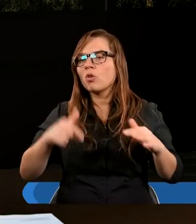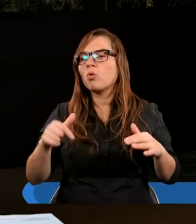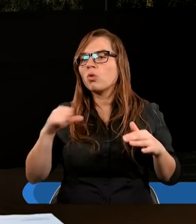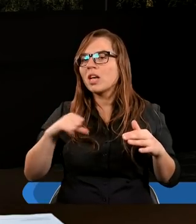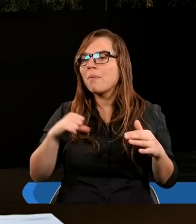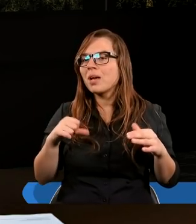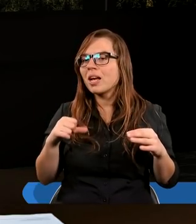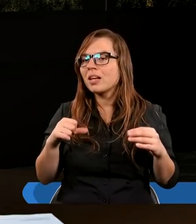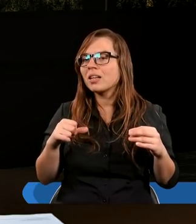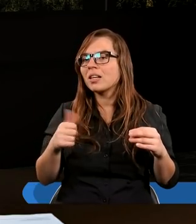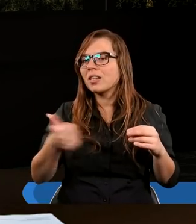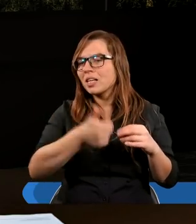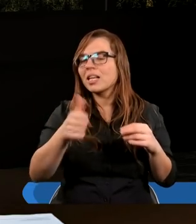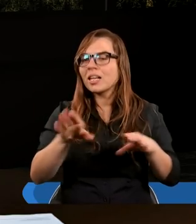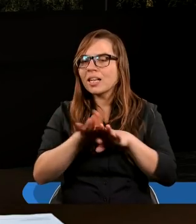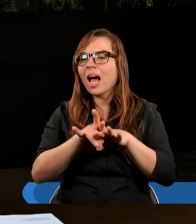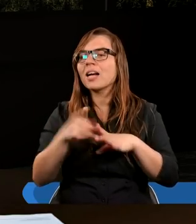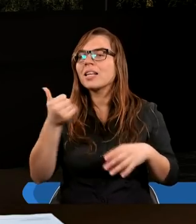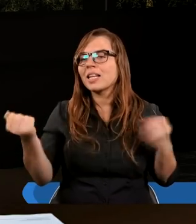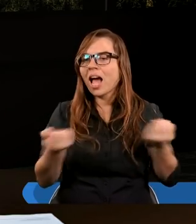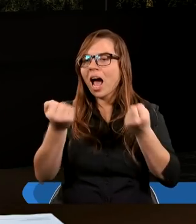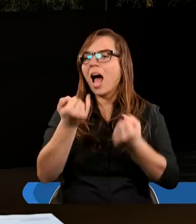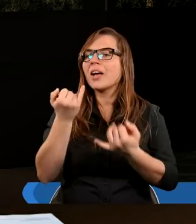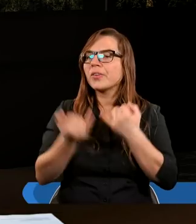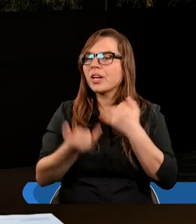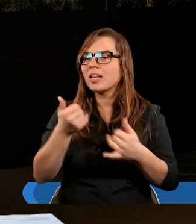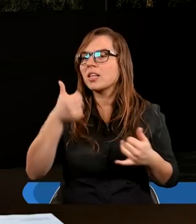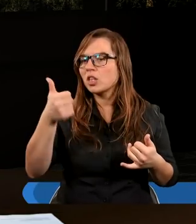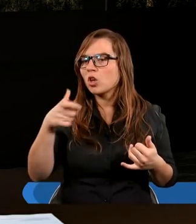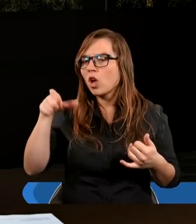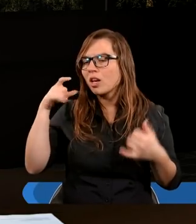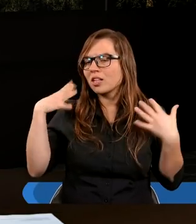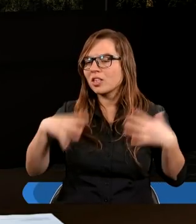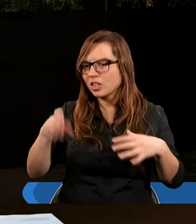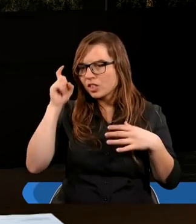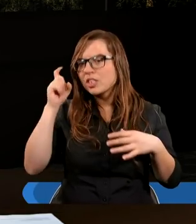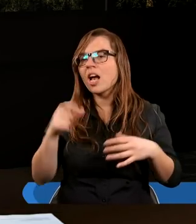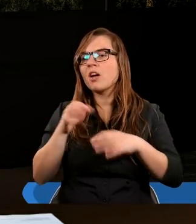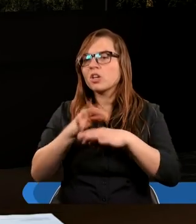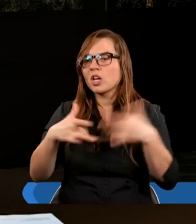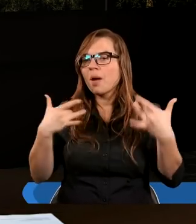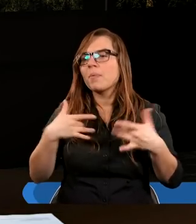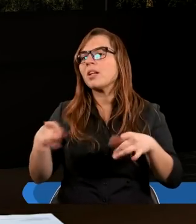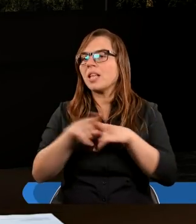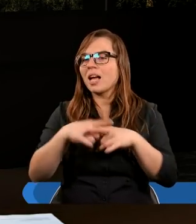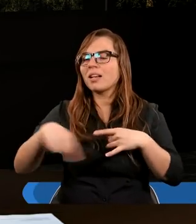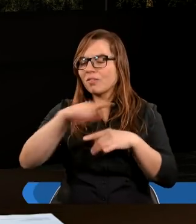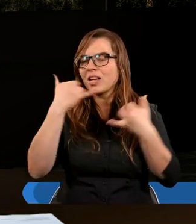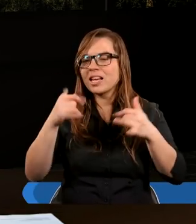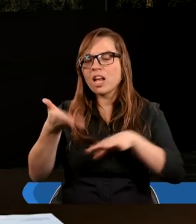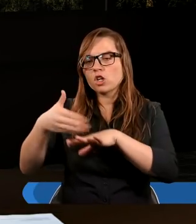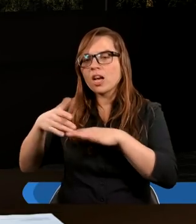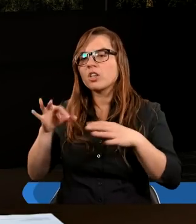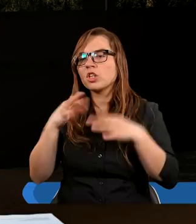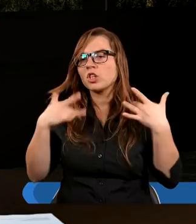jednakie staranie. A jeśli jeden członek cierpi, cierpią z nim wszystkie członki.